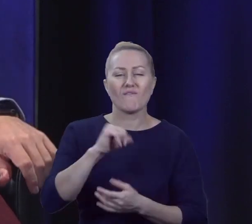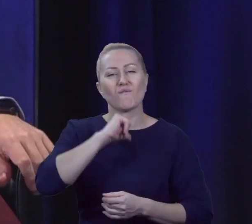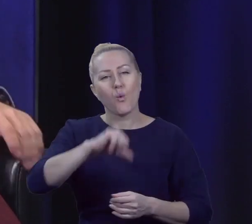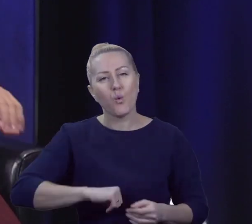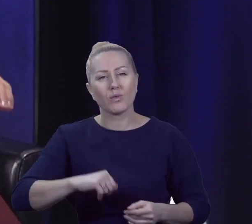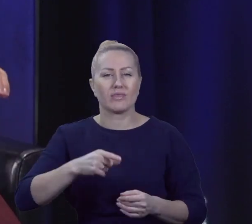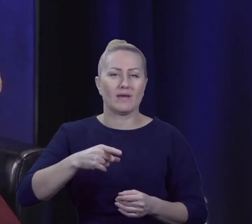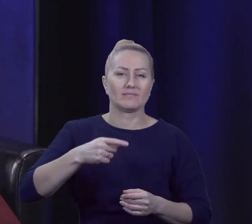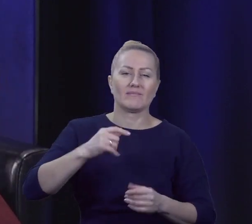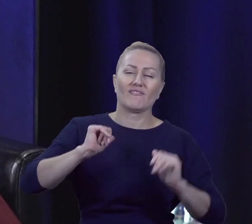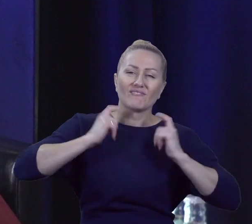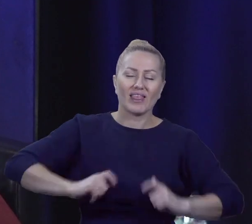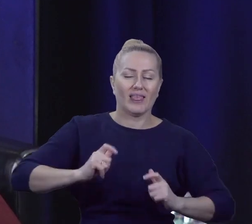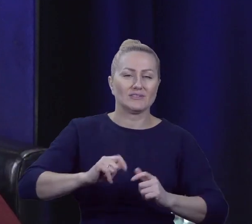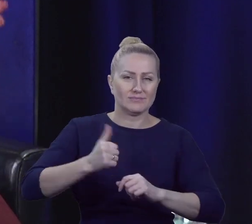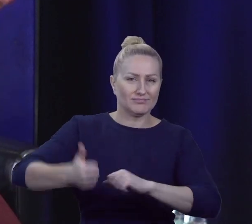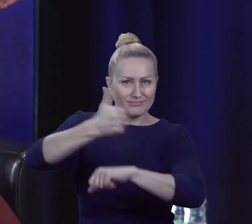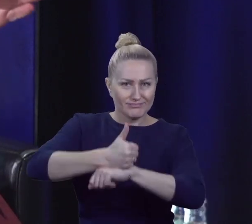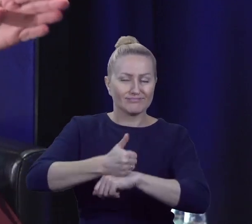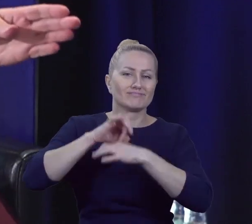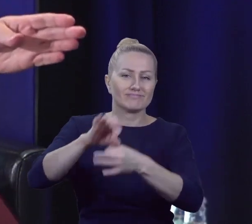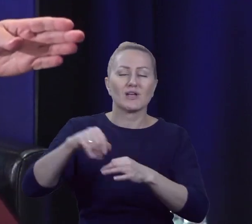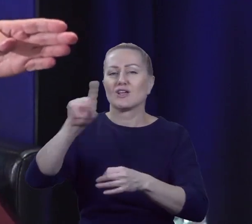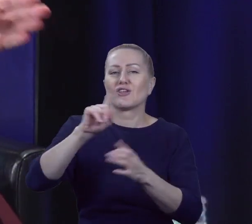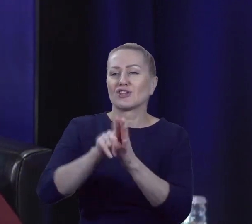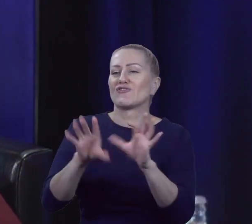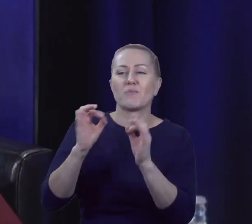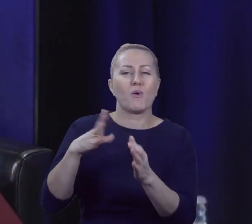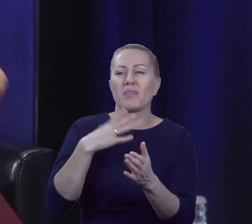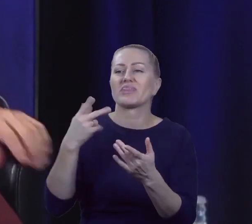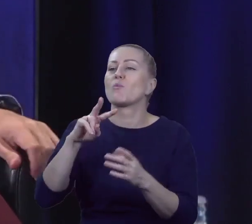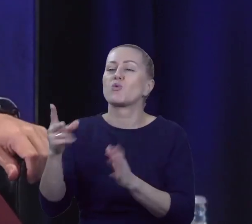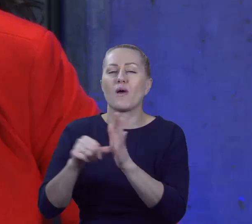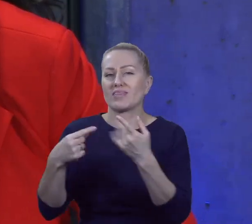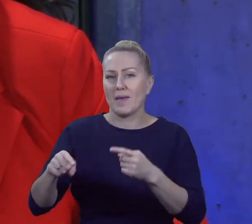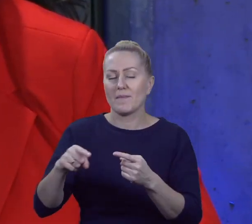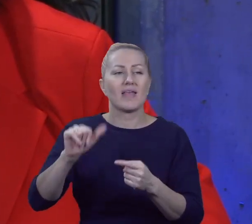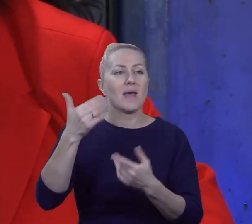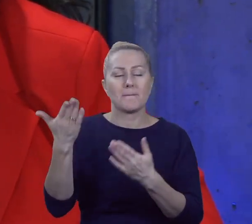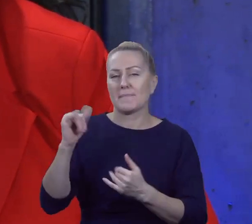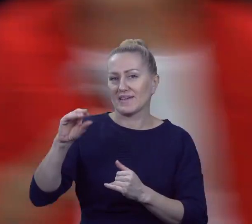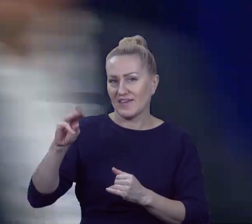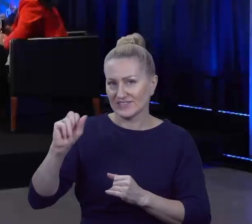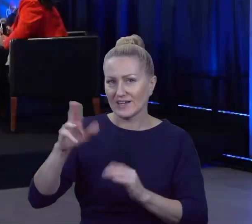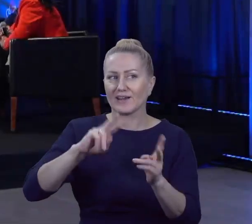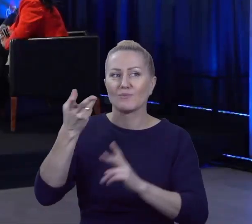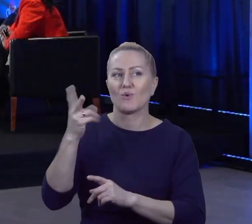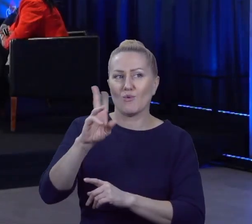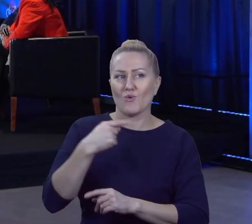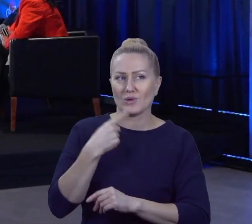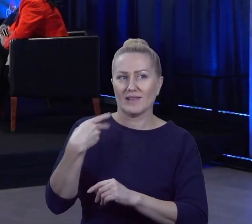prezydentach, gdzie też wybory były bezalternatywne. Najpierw pani burmistrz Majewska, potem pani przekaże głos. Było takie błogło. Ja tak właśnie